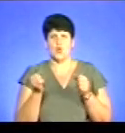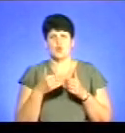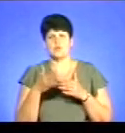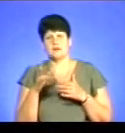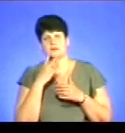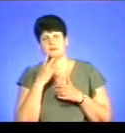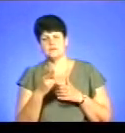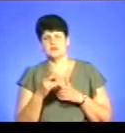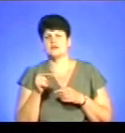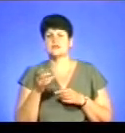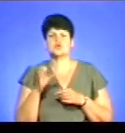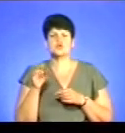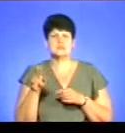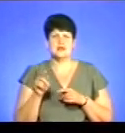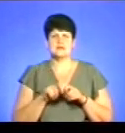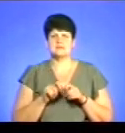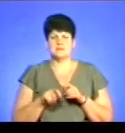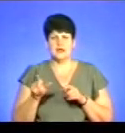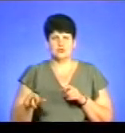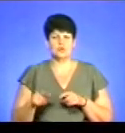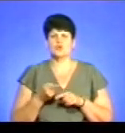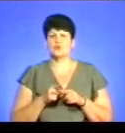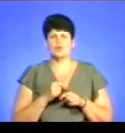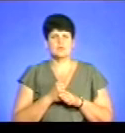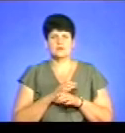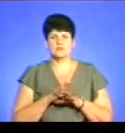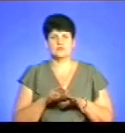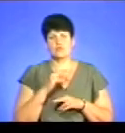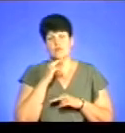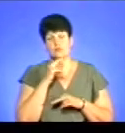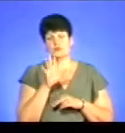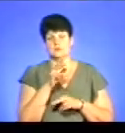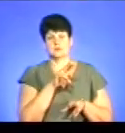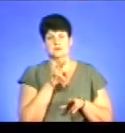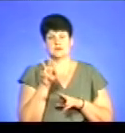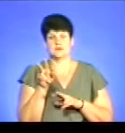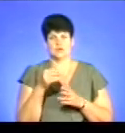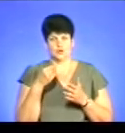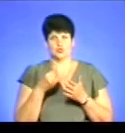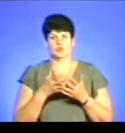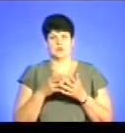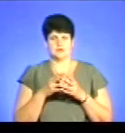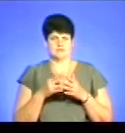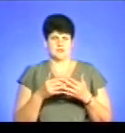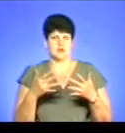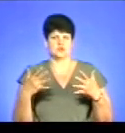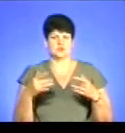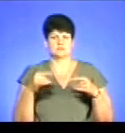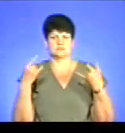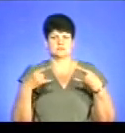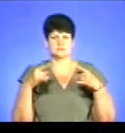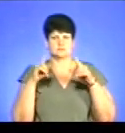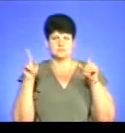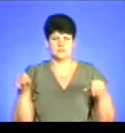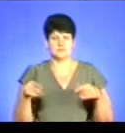Такого соціальний інспектор не має робити. Він має звертати увагу на дороговартісні речі, зрозуміло, на